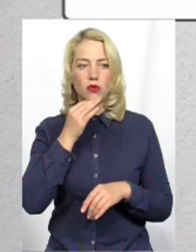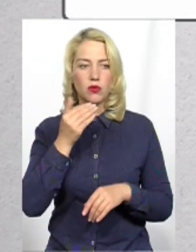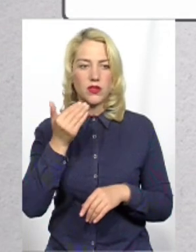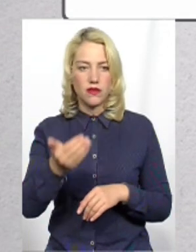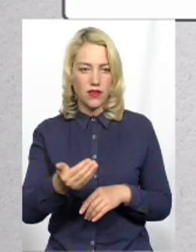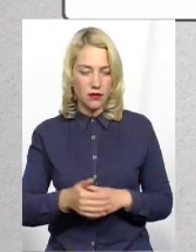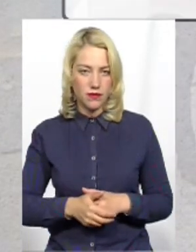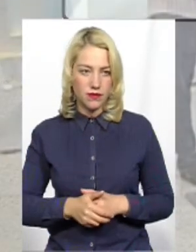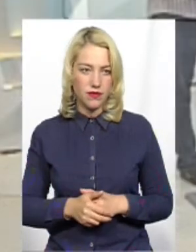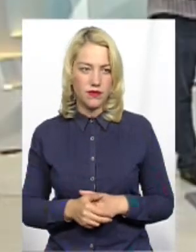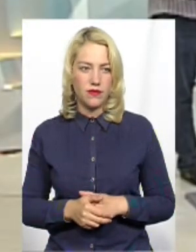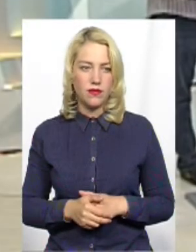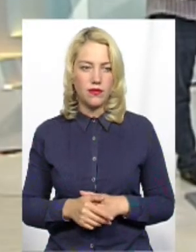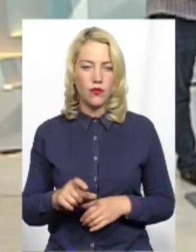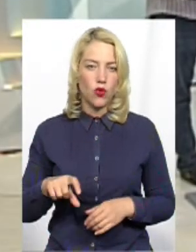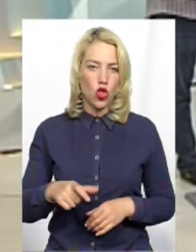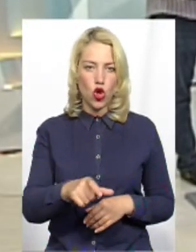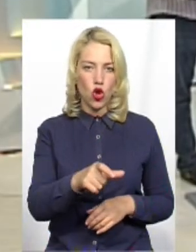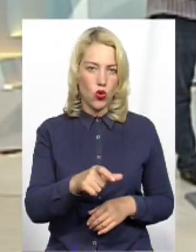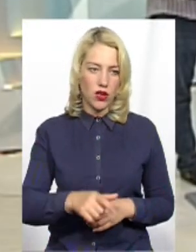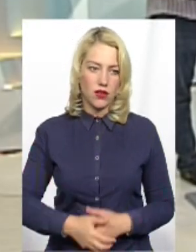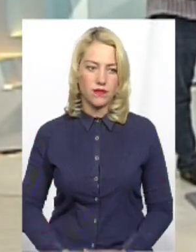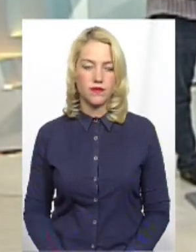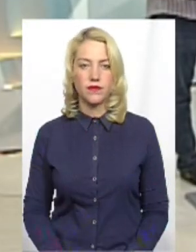навірно, найближча дороги Дороги, прошу